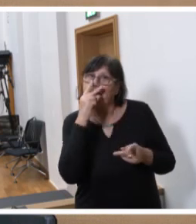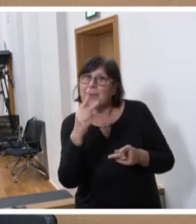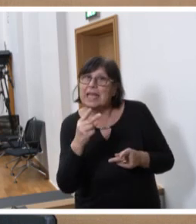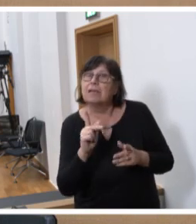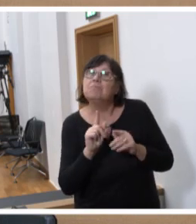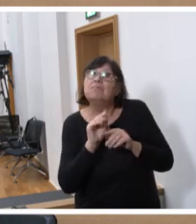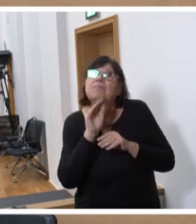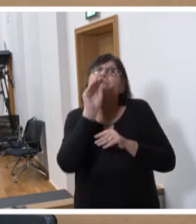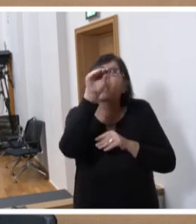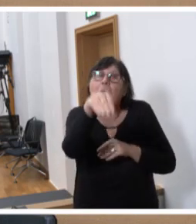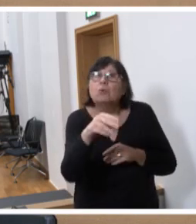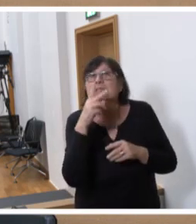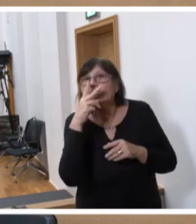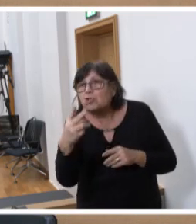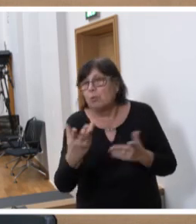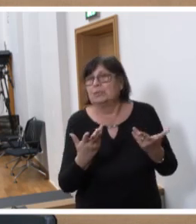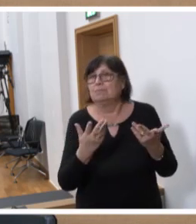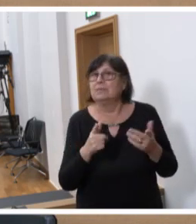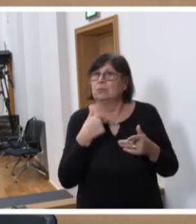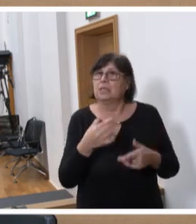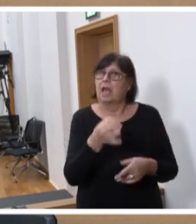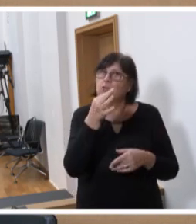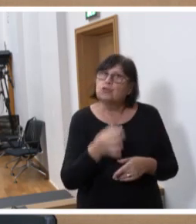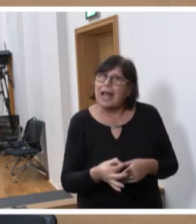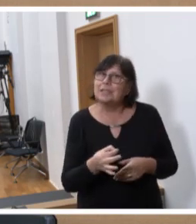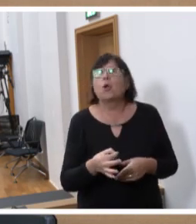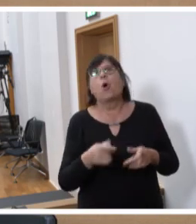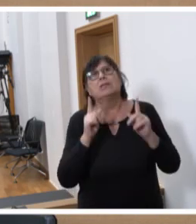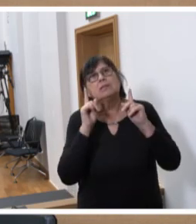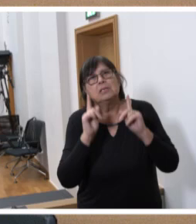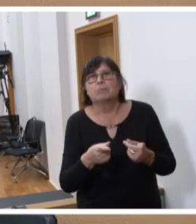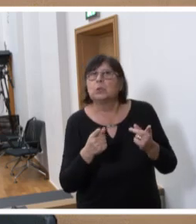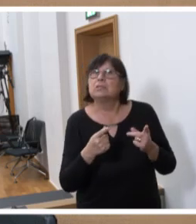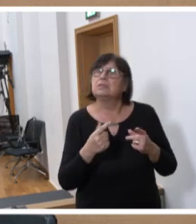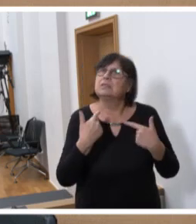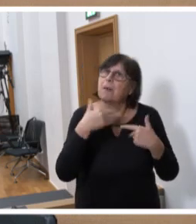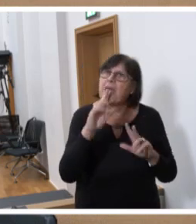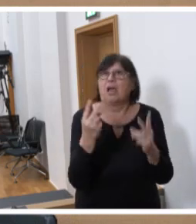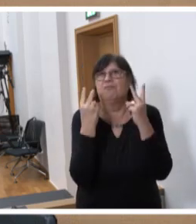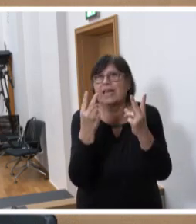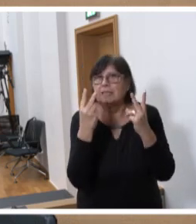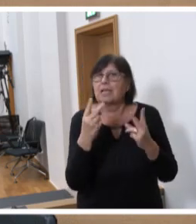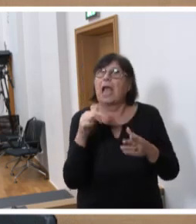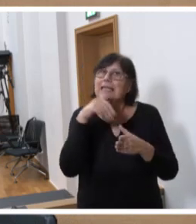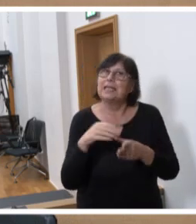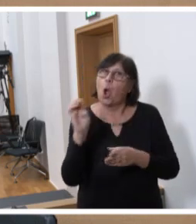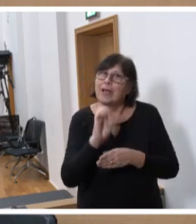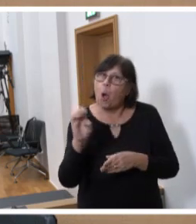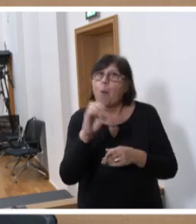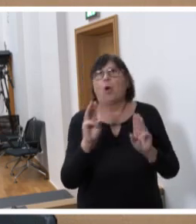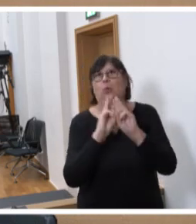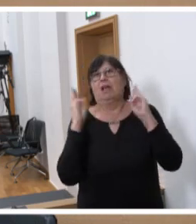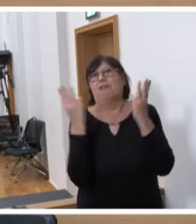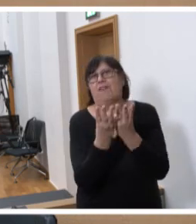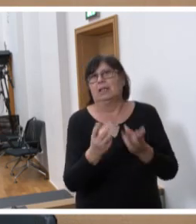den Tellerrand wagen. Unser Standort muss an Wahrnehmung und Bedeutung gewinnen in Europa und der ganzen Welt.